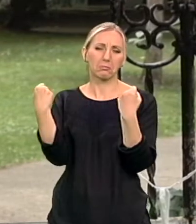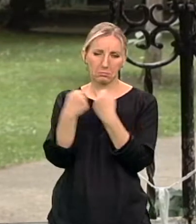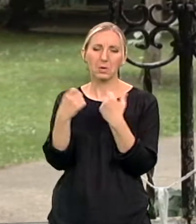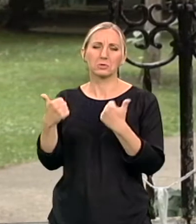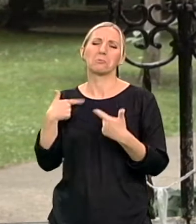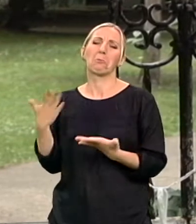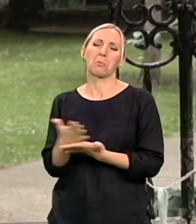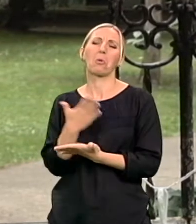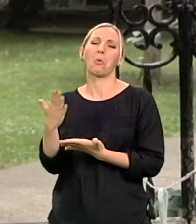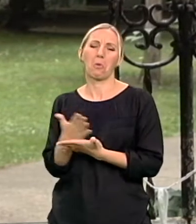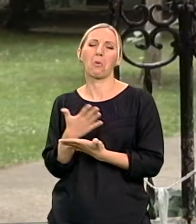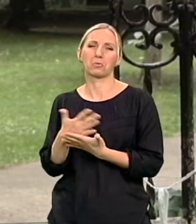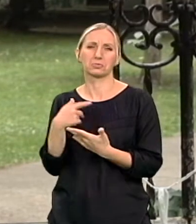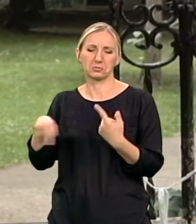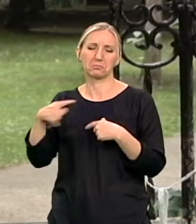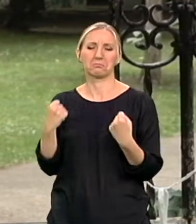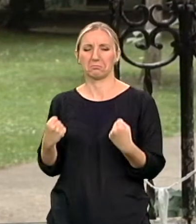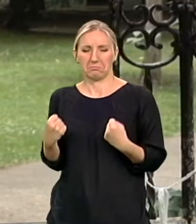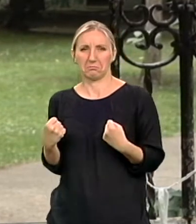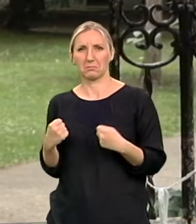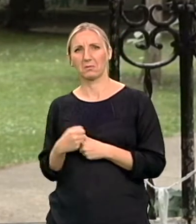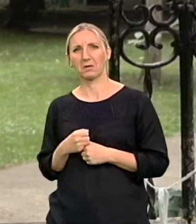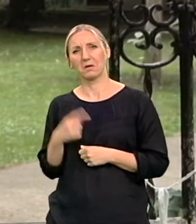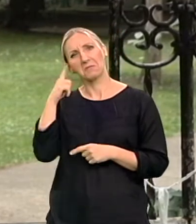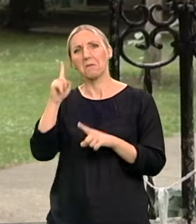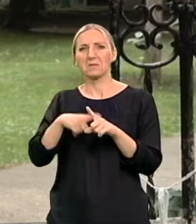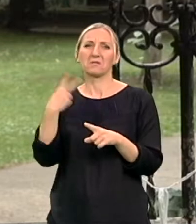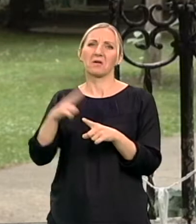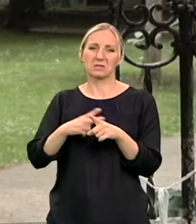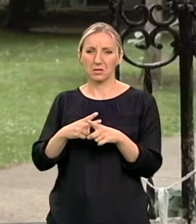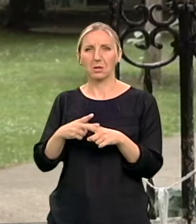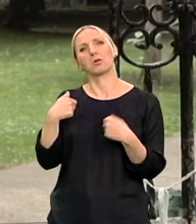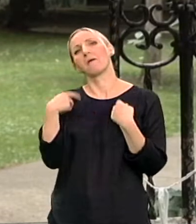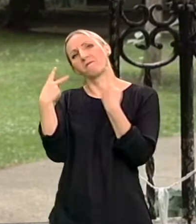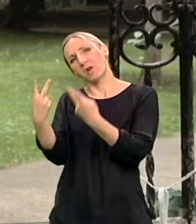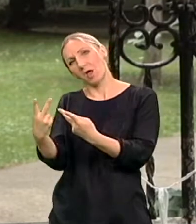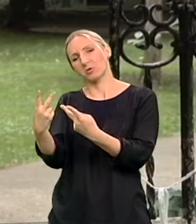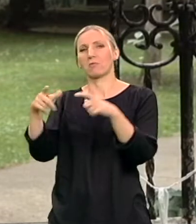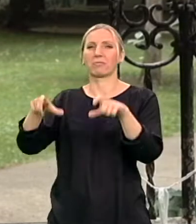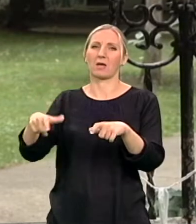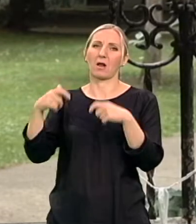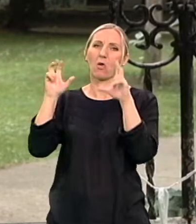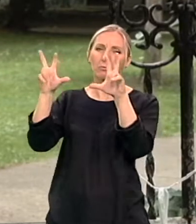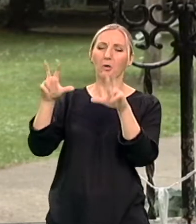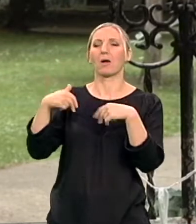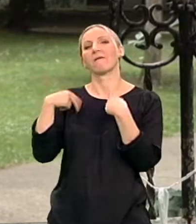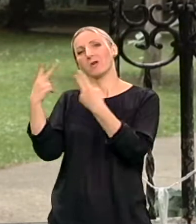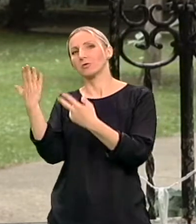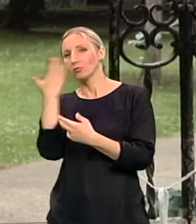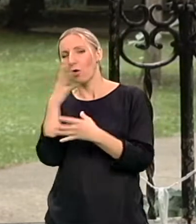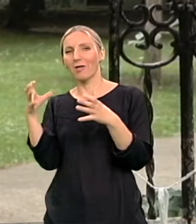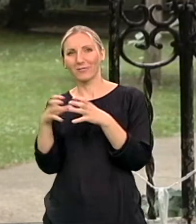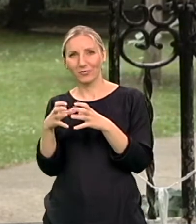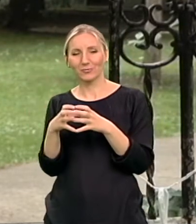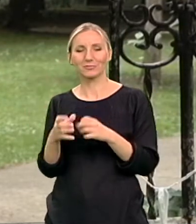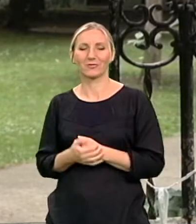će to da prođe. Onako mislila sam, ne znam, mjesec, dva dana i ok, ja se vraćam na teren, vraćam sve škole i svom društvu i sve to, ok.